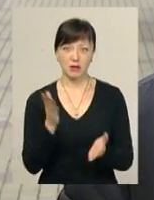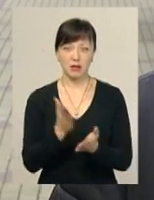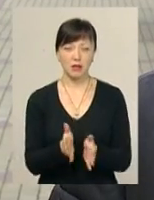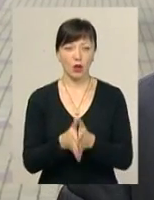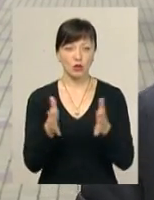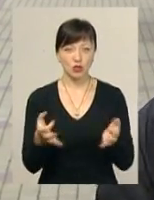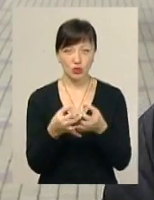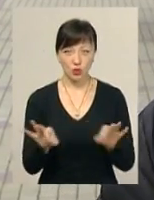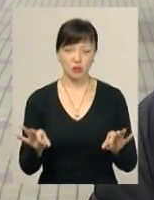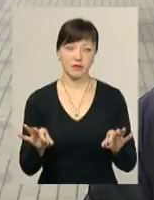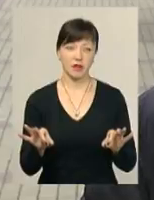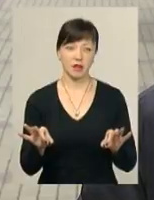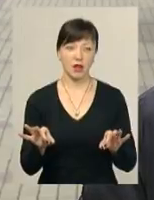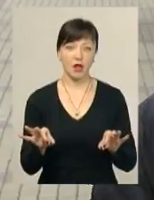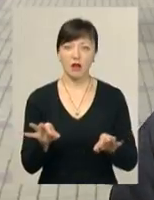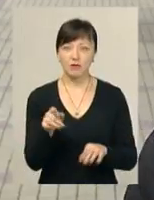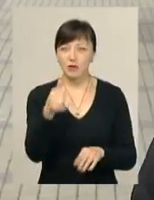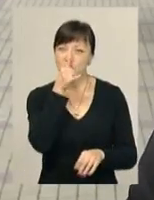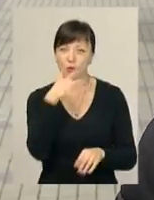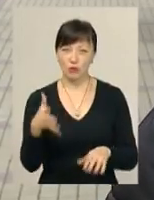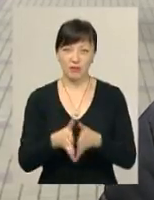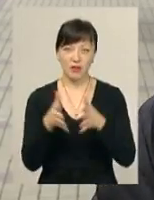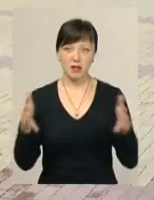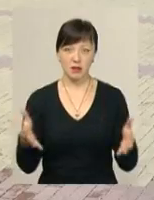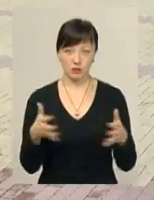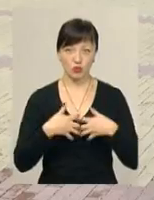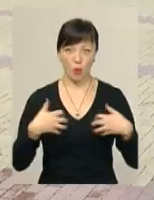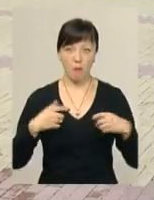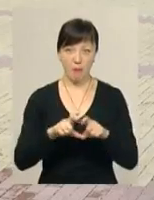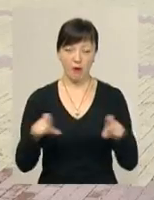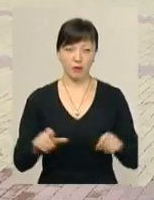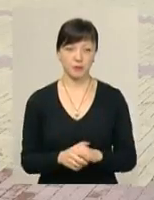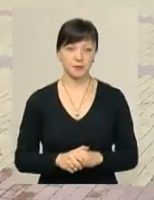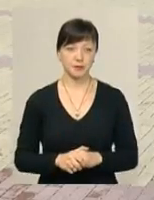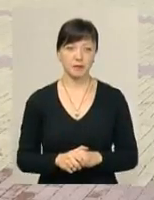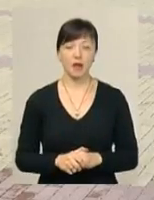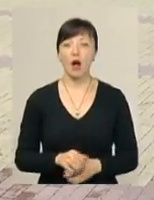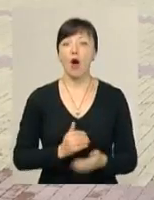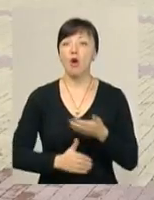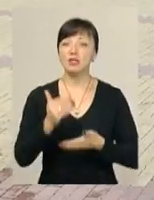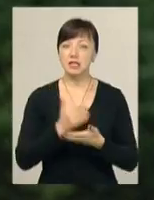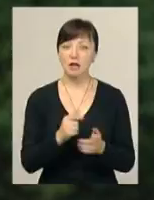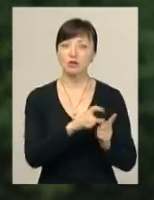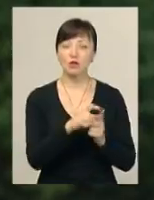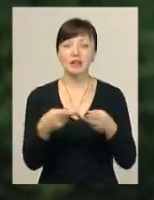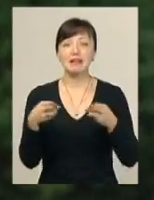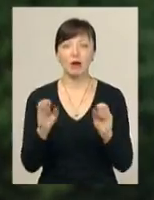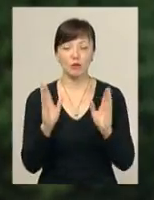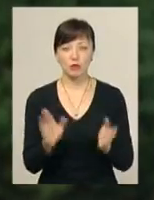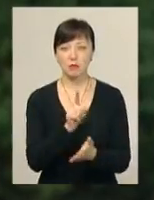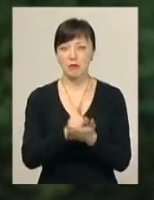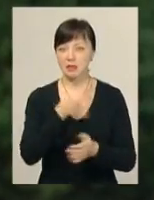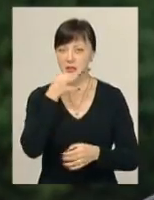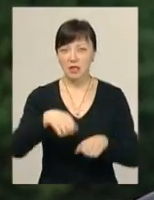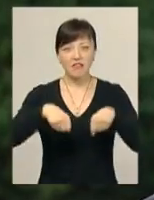розширення. Не потягнуть вони такому масштабу. Михайло Цавко переконує, що останнє слово «де буде зоопарк» має